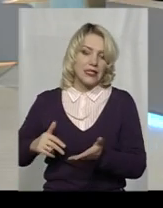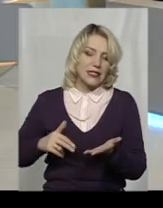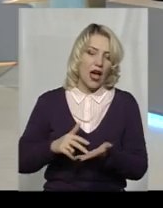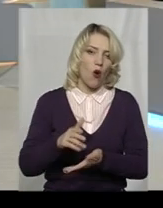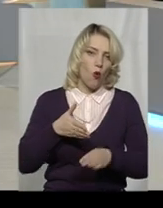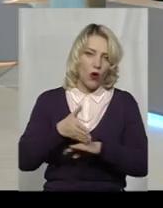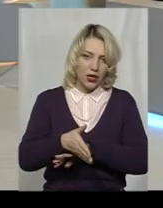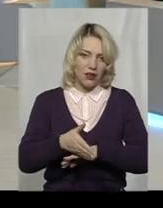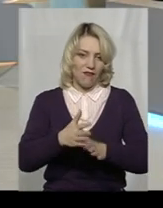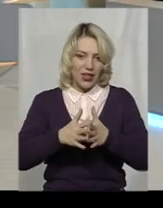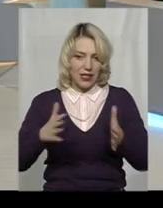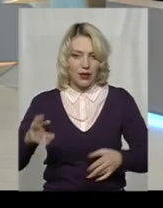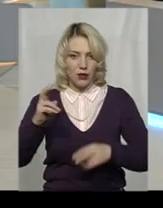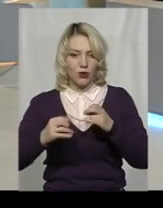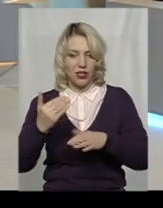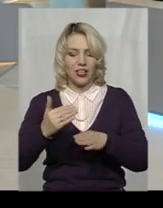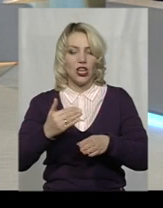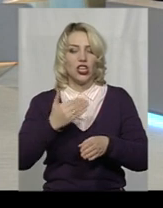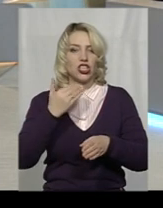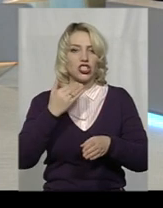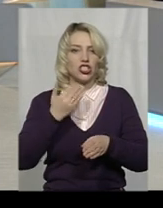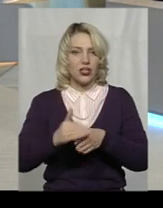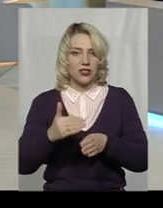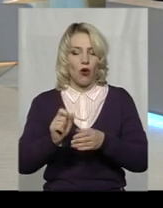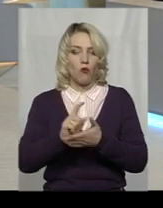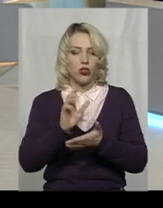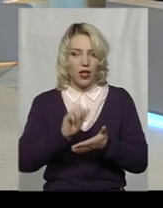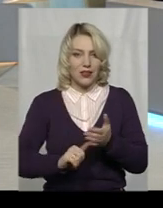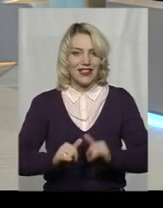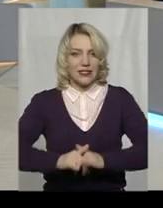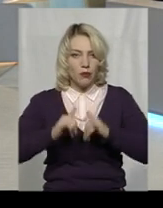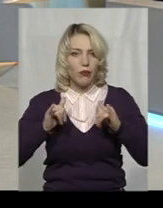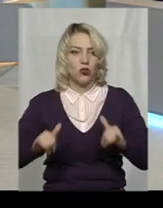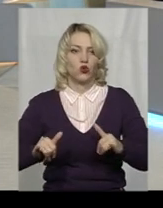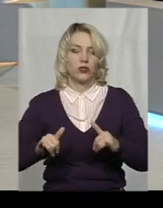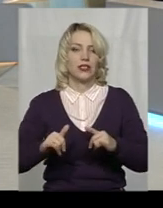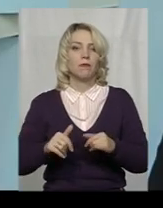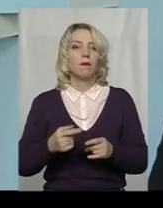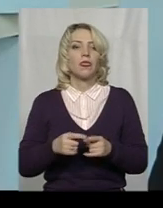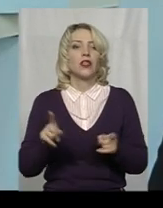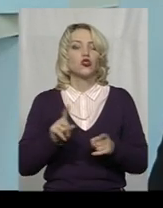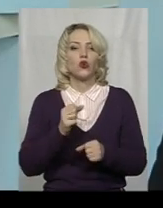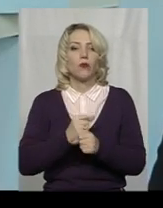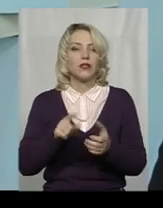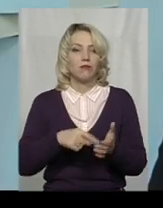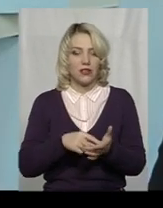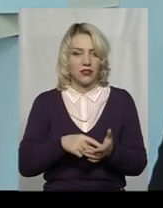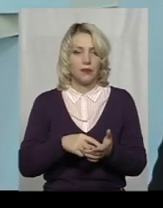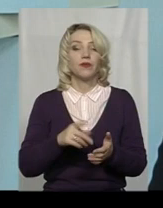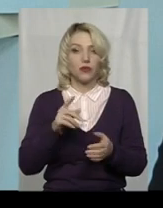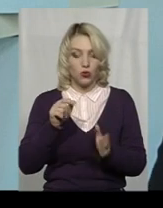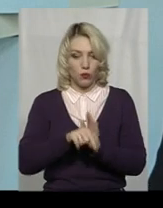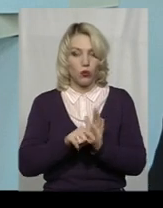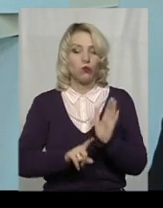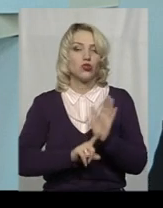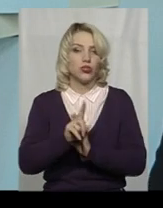частка в податках збільшується. Що стосується, що робить місто, так? Тобто, починаючи